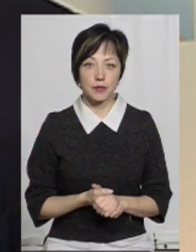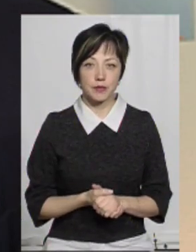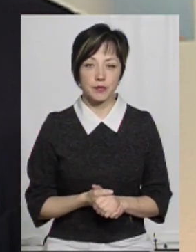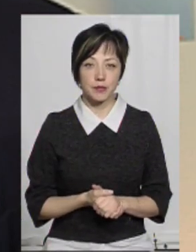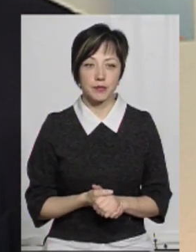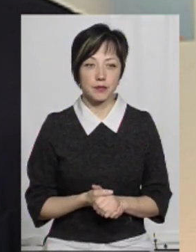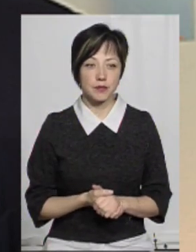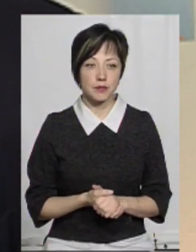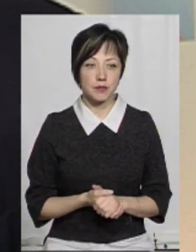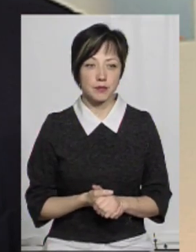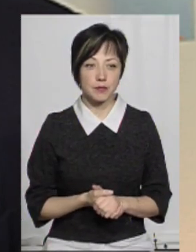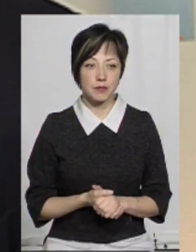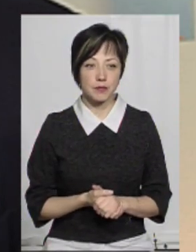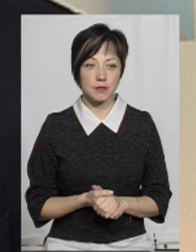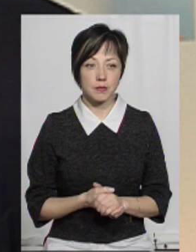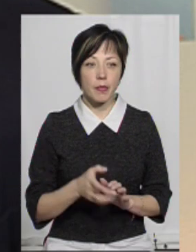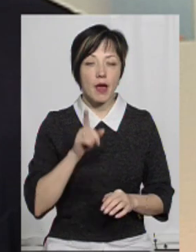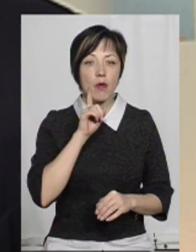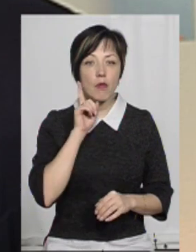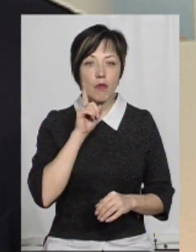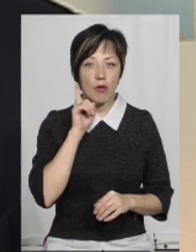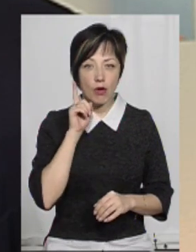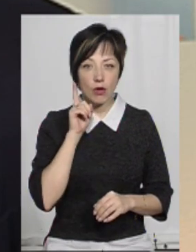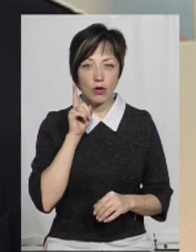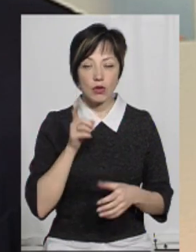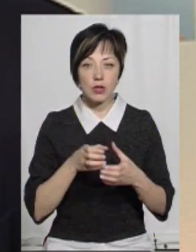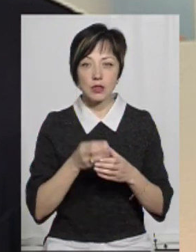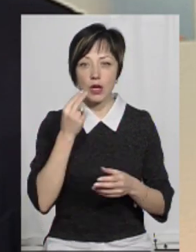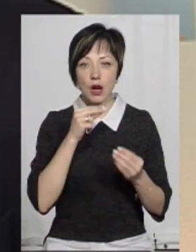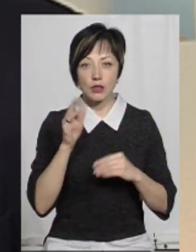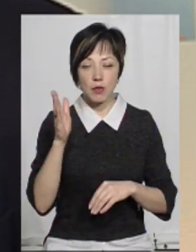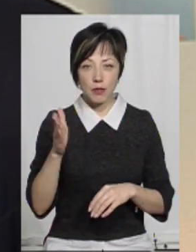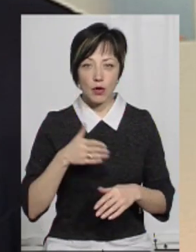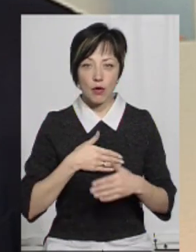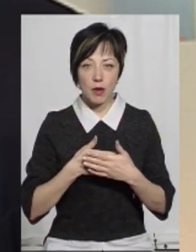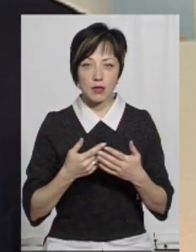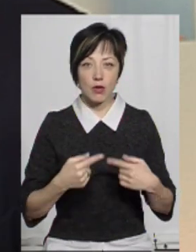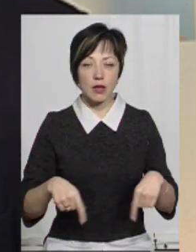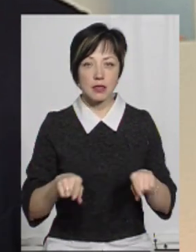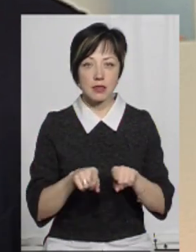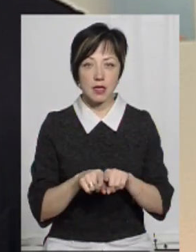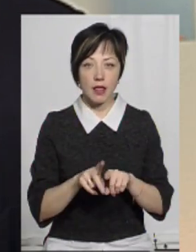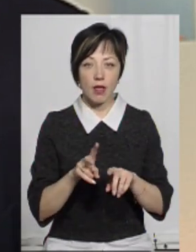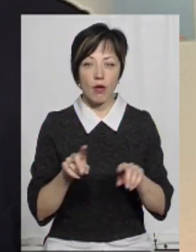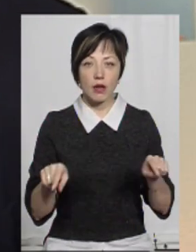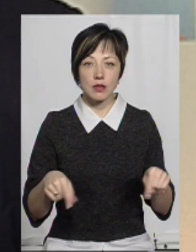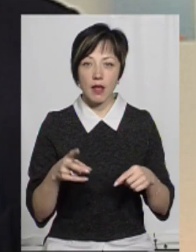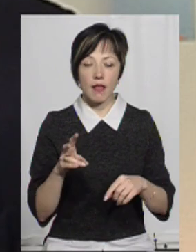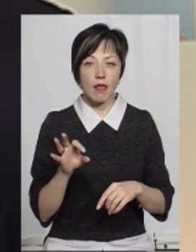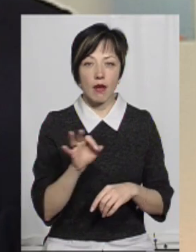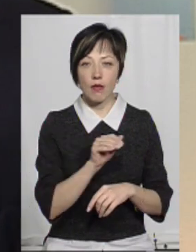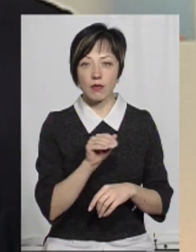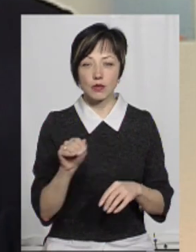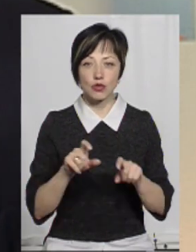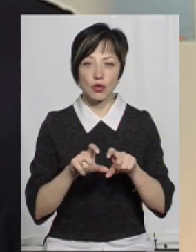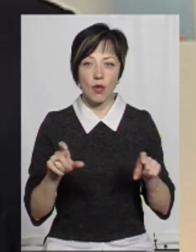До прикладу, молодь за кращі майбутнє громадська організація організовувала неформальні школи.